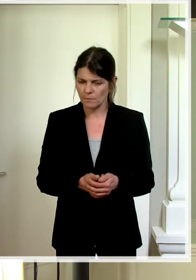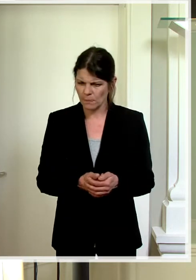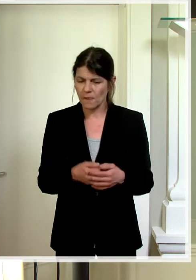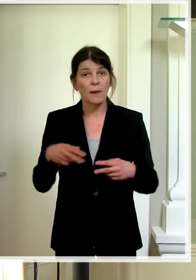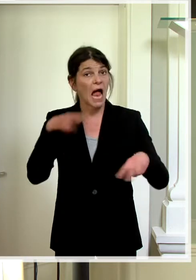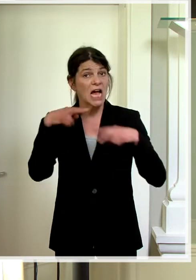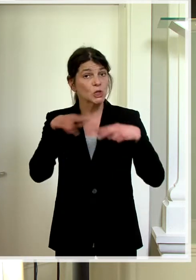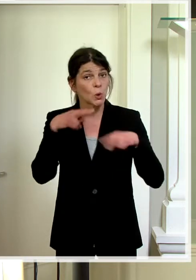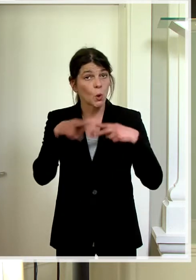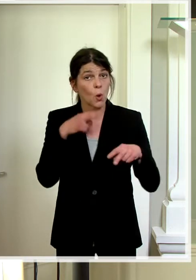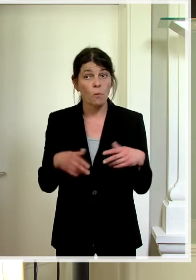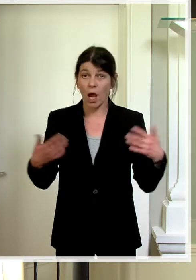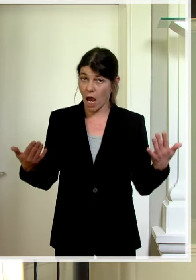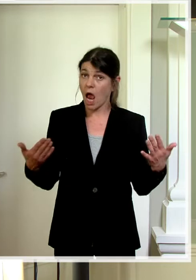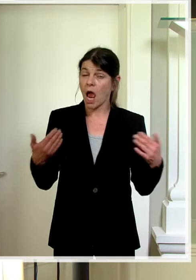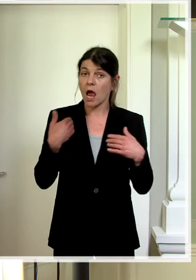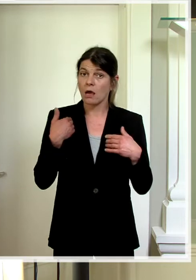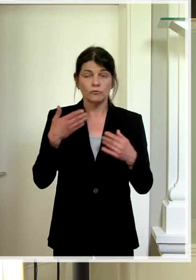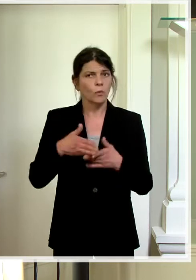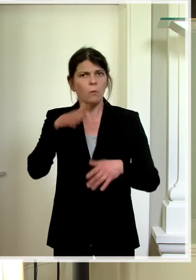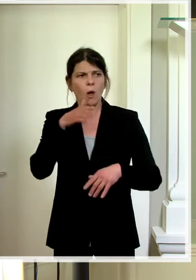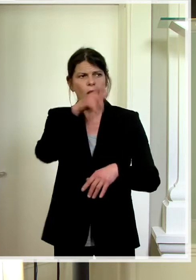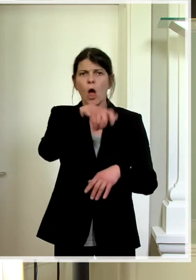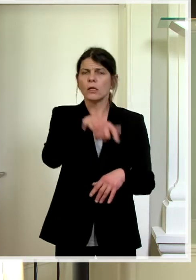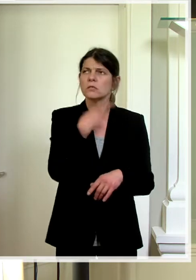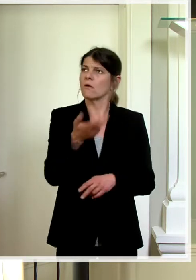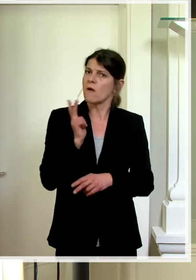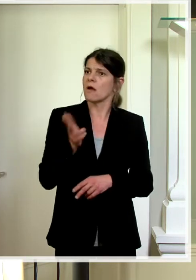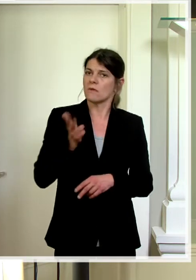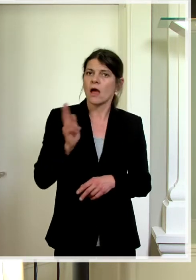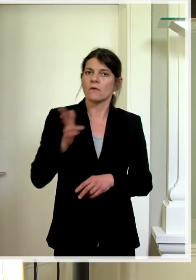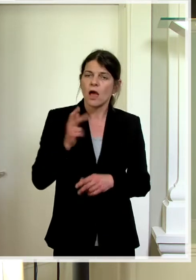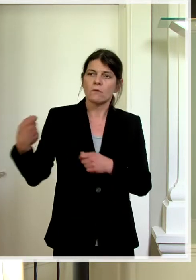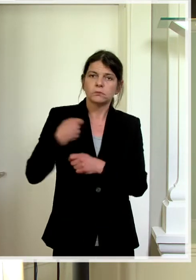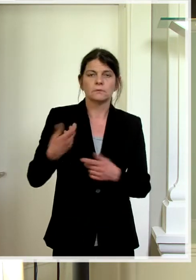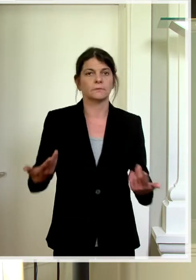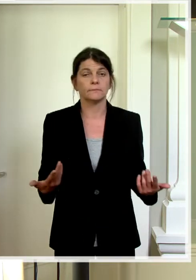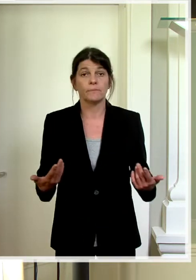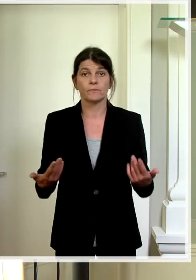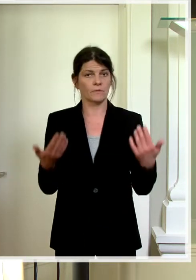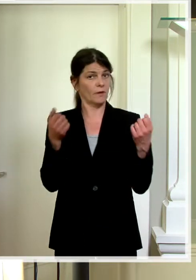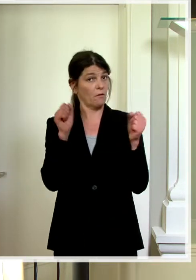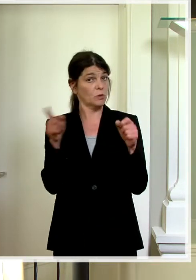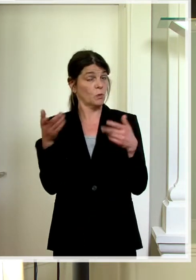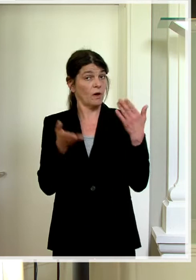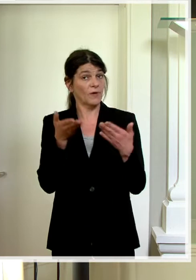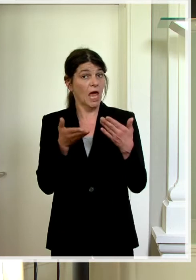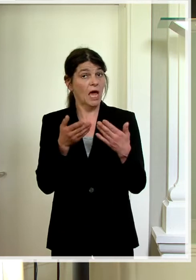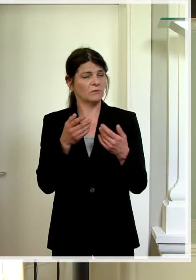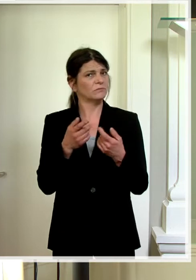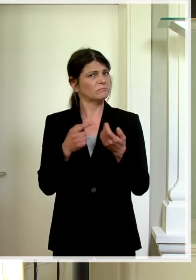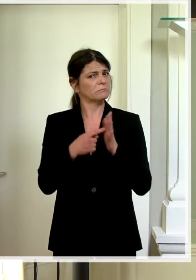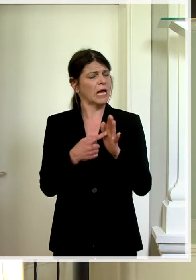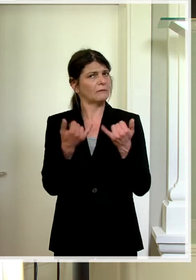Bei Gastronomen hingegen gibt es solche, die sagen, ja, Sie warten immer noch. Können Sie da vielleicht schildern, wie da